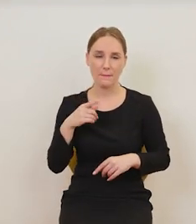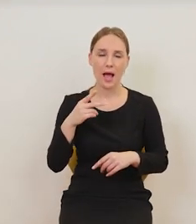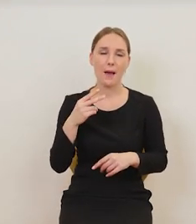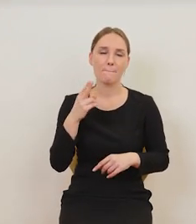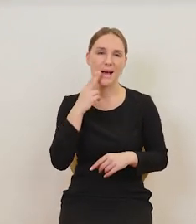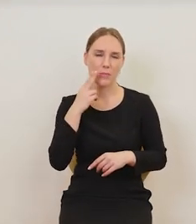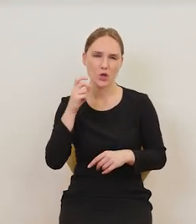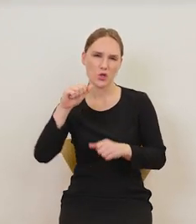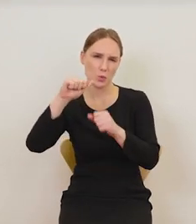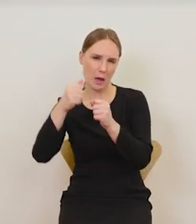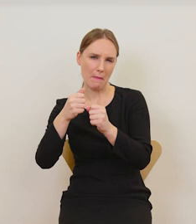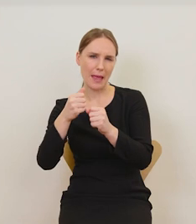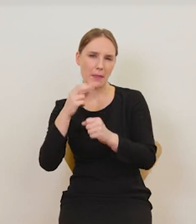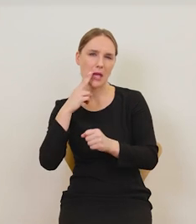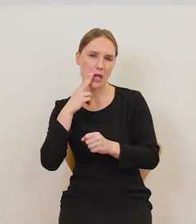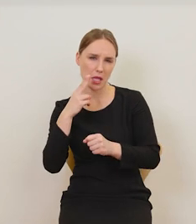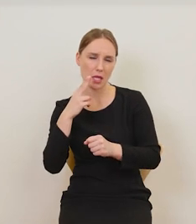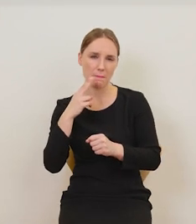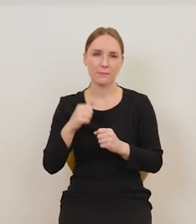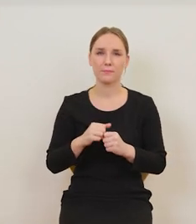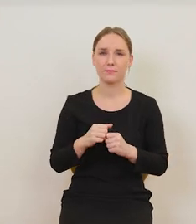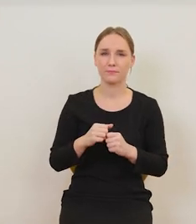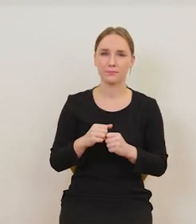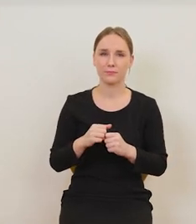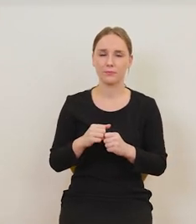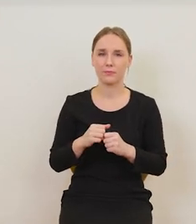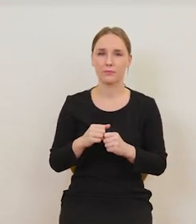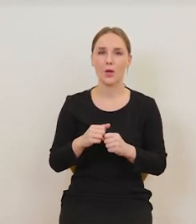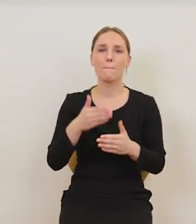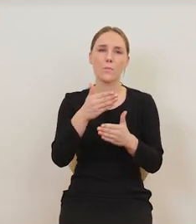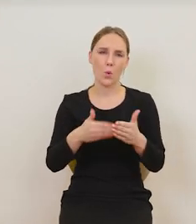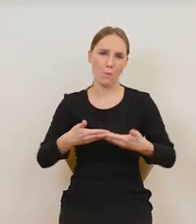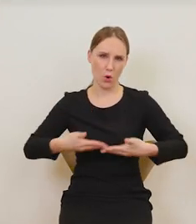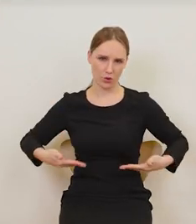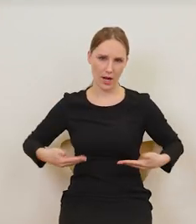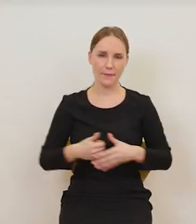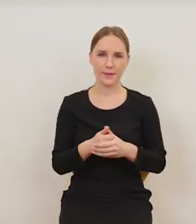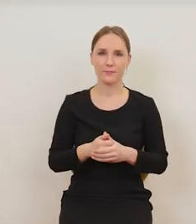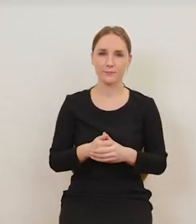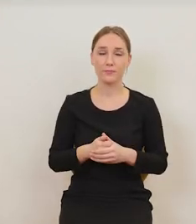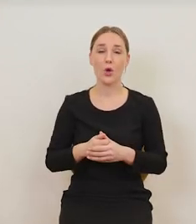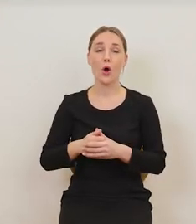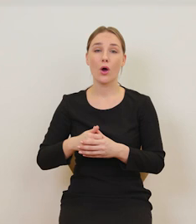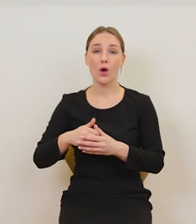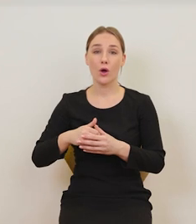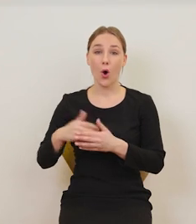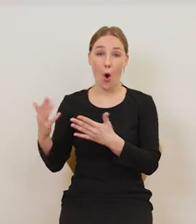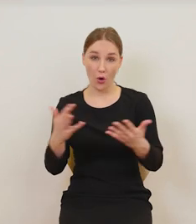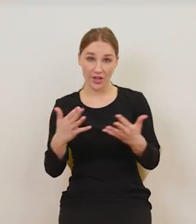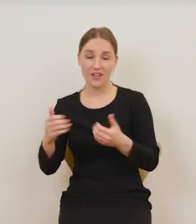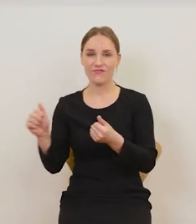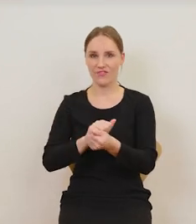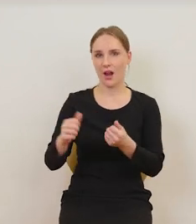tym papierosem czy złamanym, to jest taki półportret, zwalczanie ognia ogniem. Z